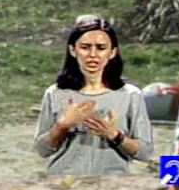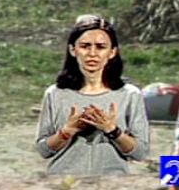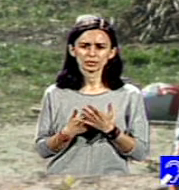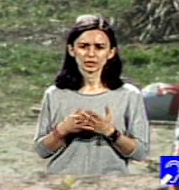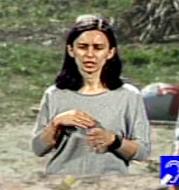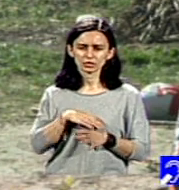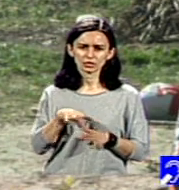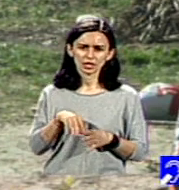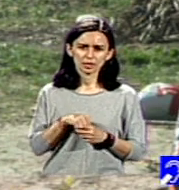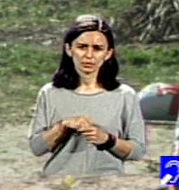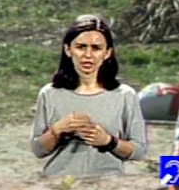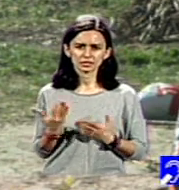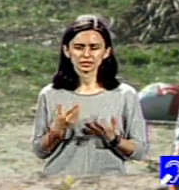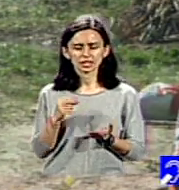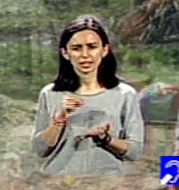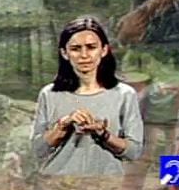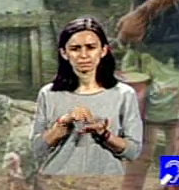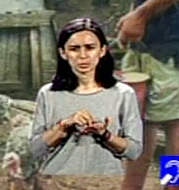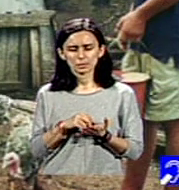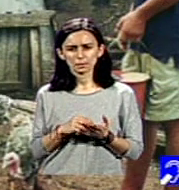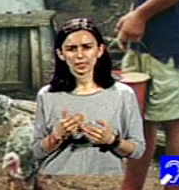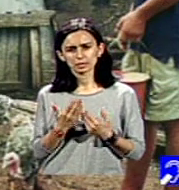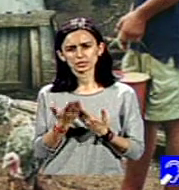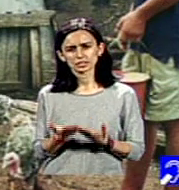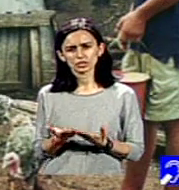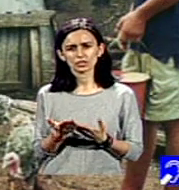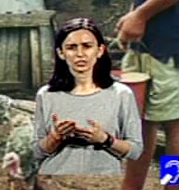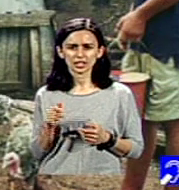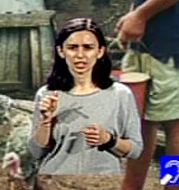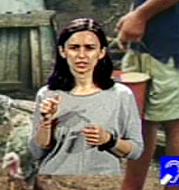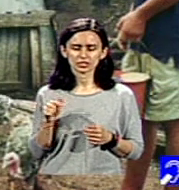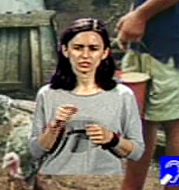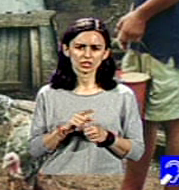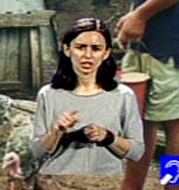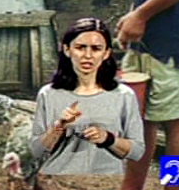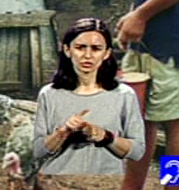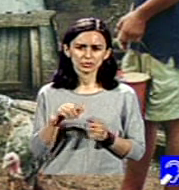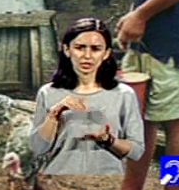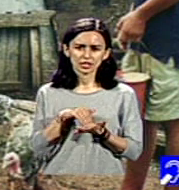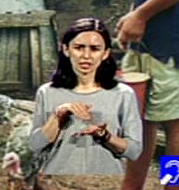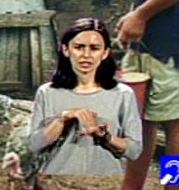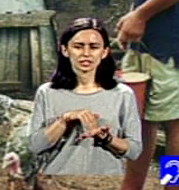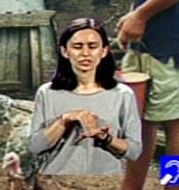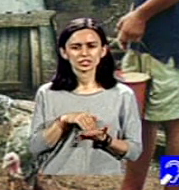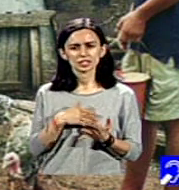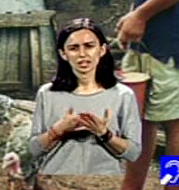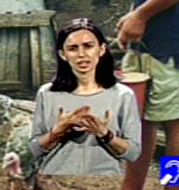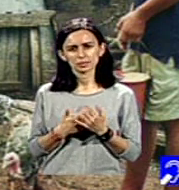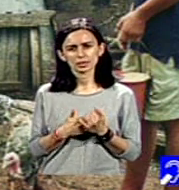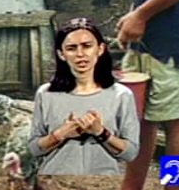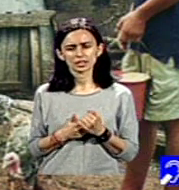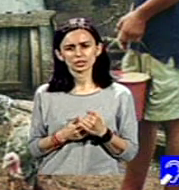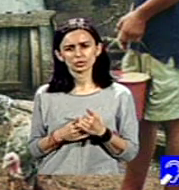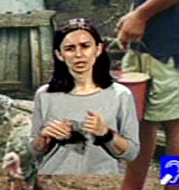părinților care își propune să le ofere acestora instrumentele necesare pentru a-și